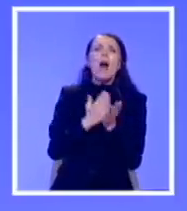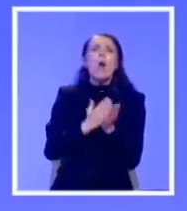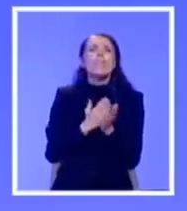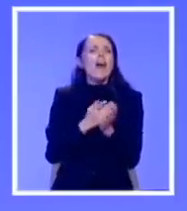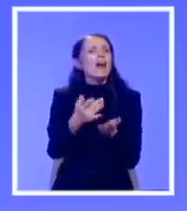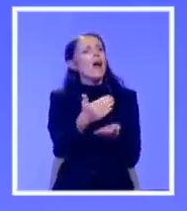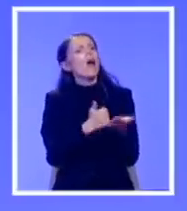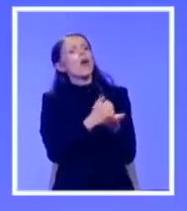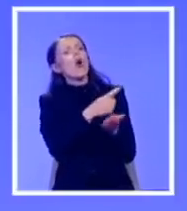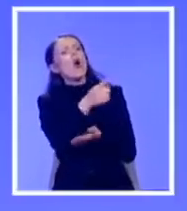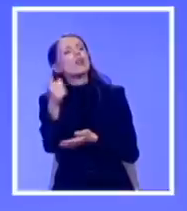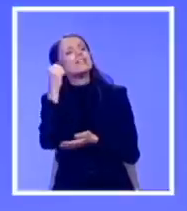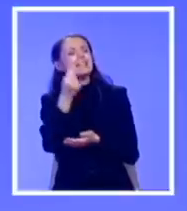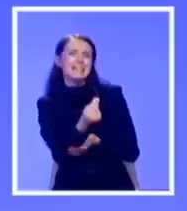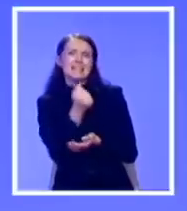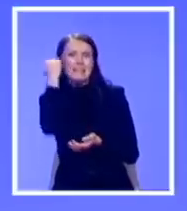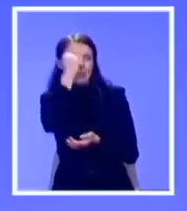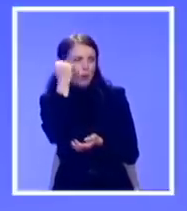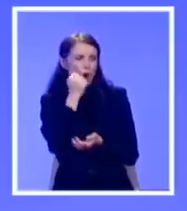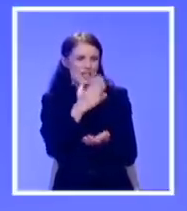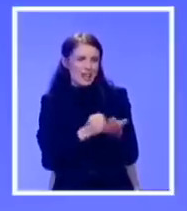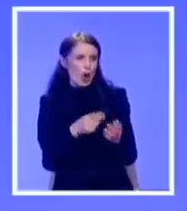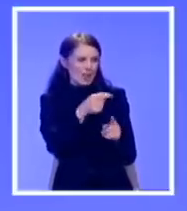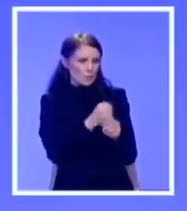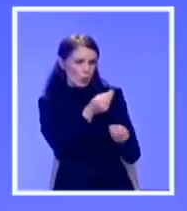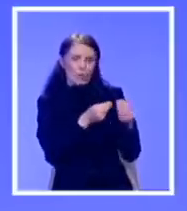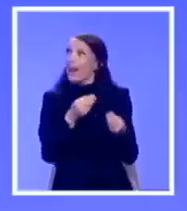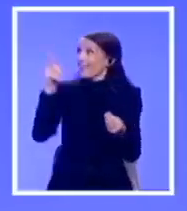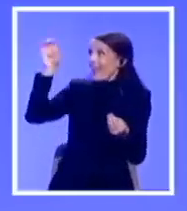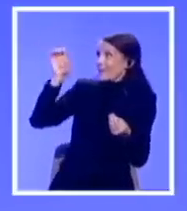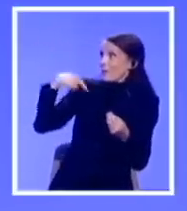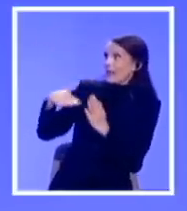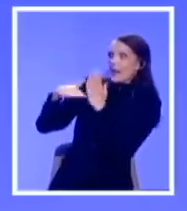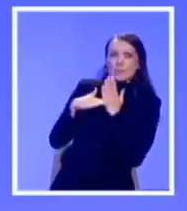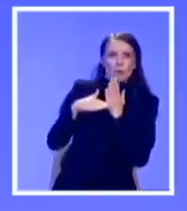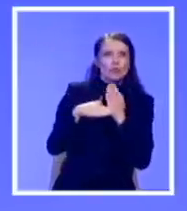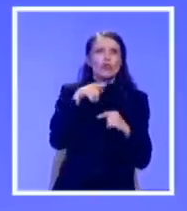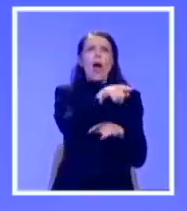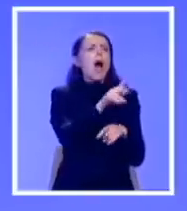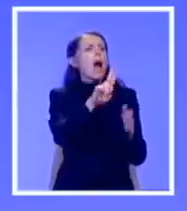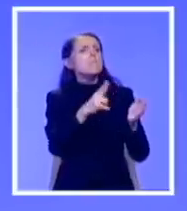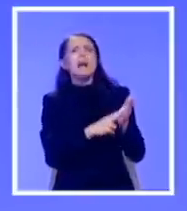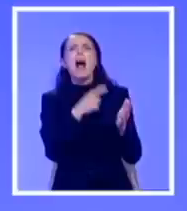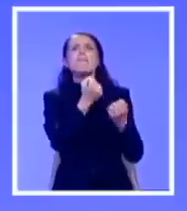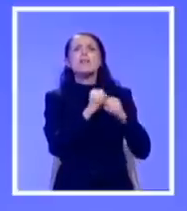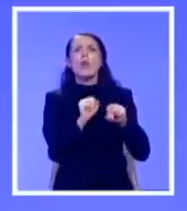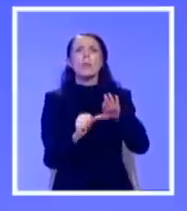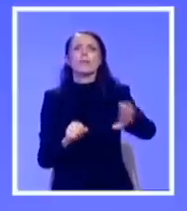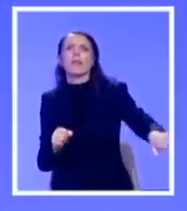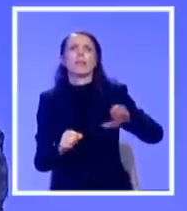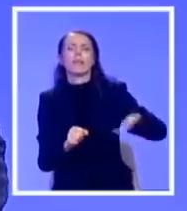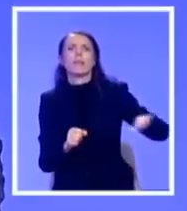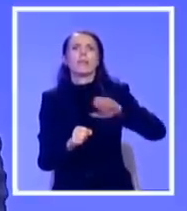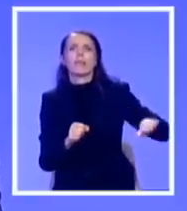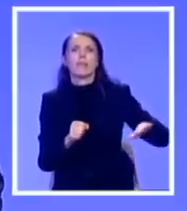vlast u Srbiji dobije neke ustupke od međunarodne zajednice na učtrb njihovih prava i sloboda na Kosovu. Svojih sobstvenih. Dakle,